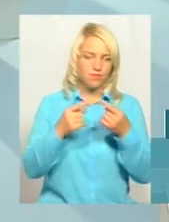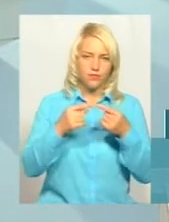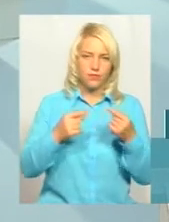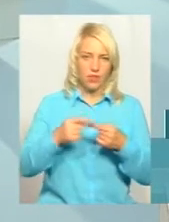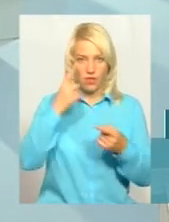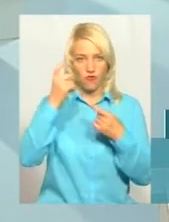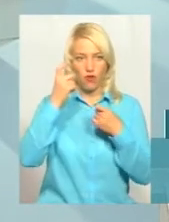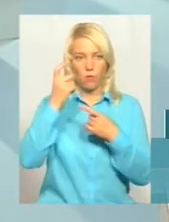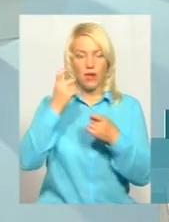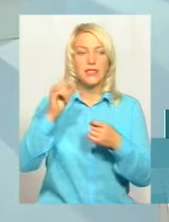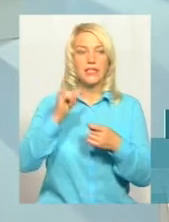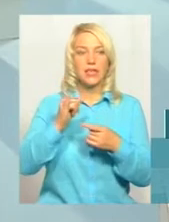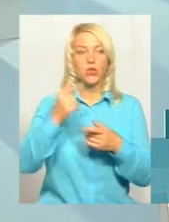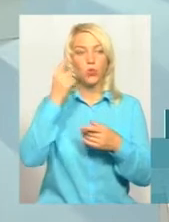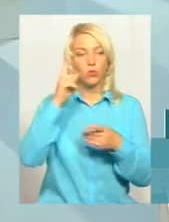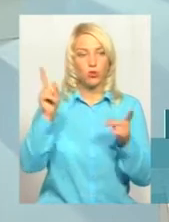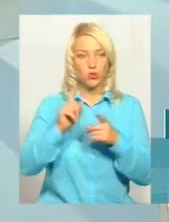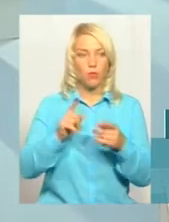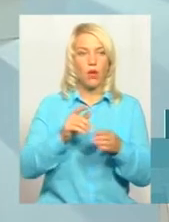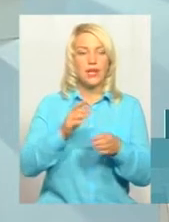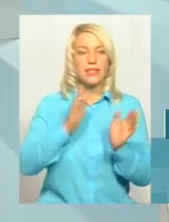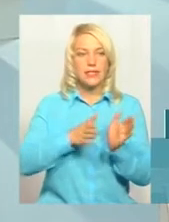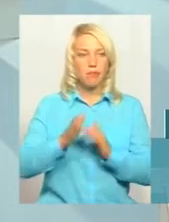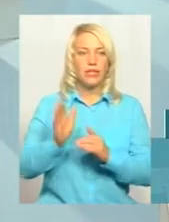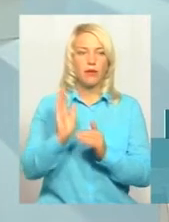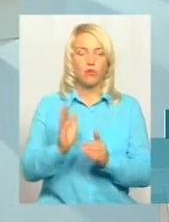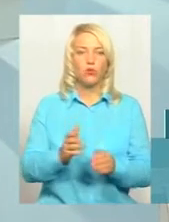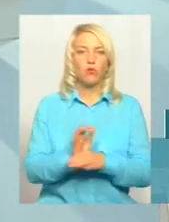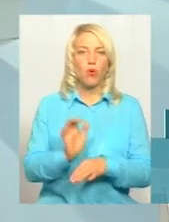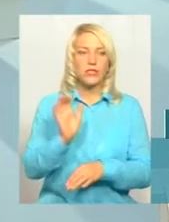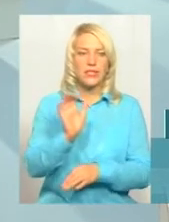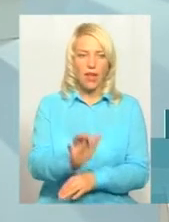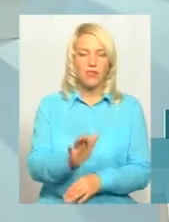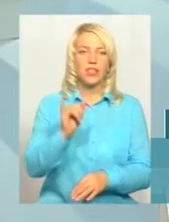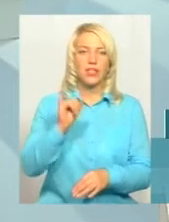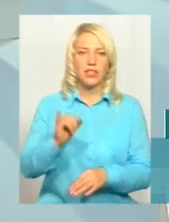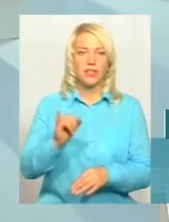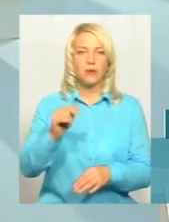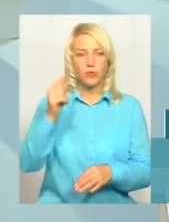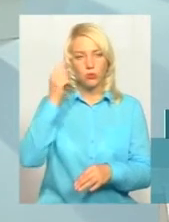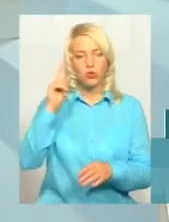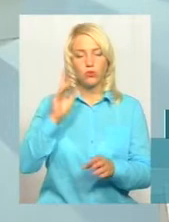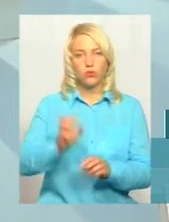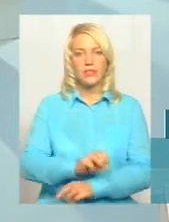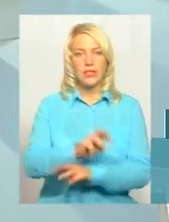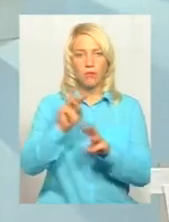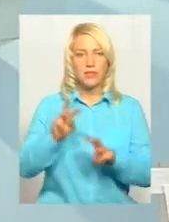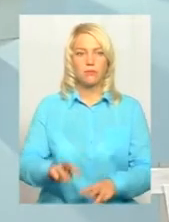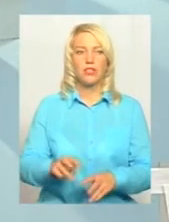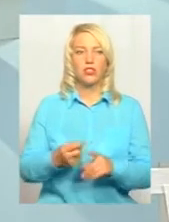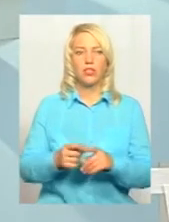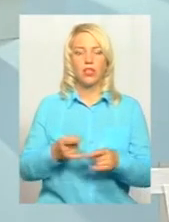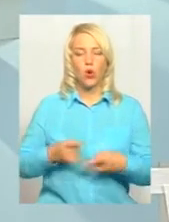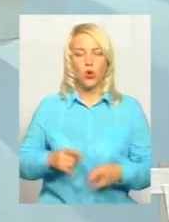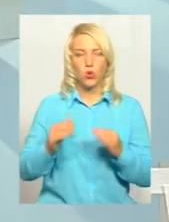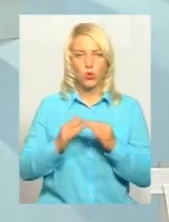інформація. Я думаю, що якщо стабільні поставки будуть забезпечені родомими цими пакунками,